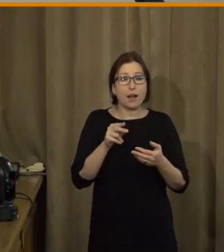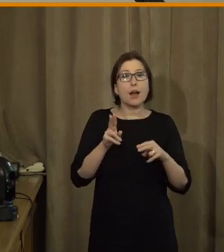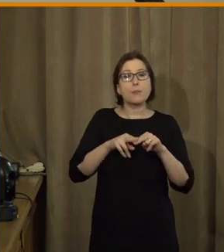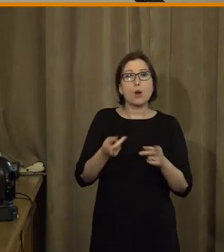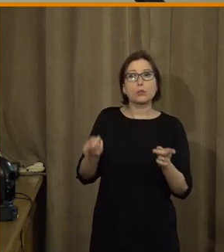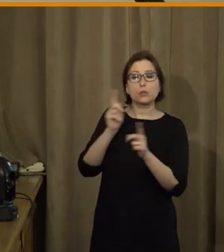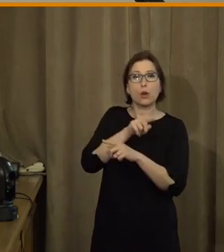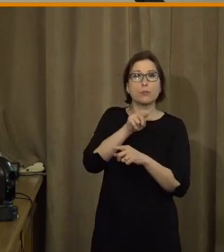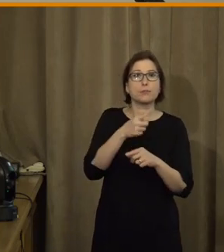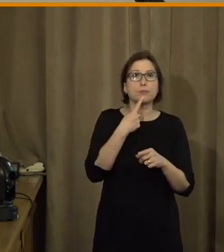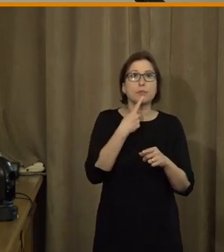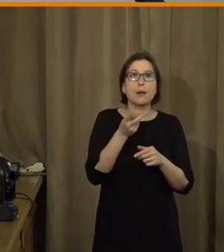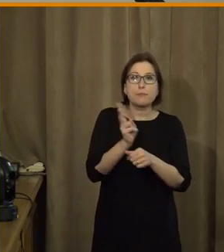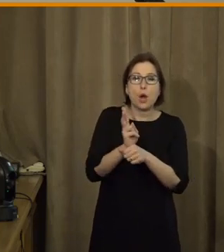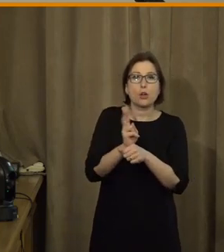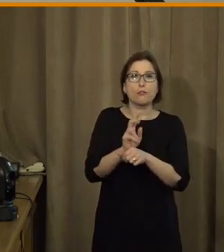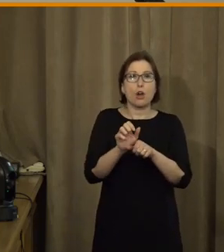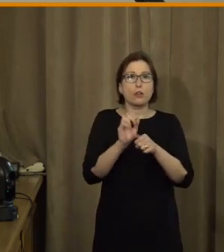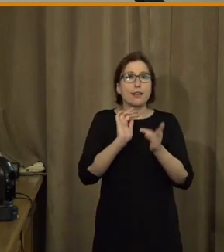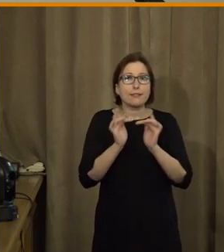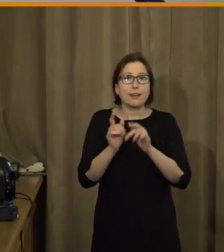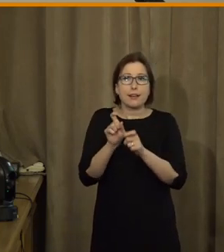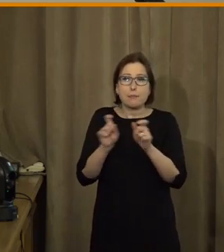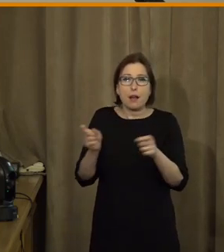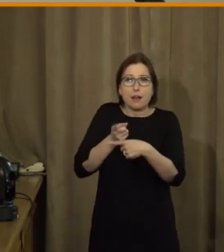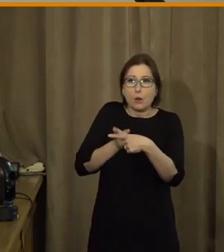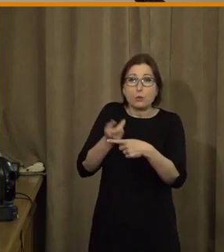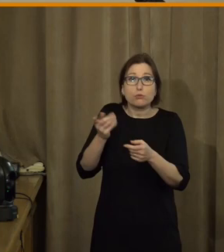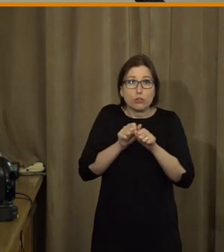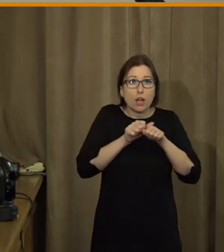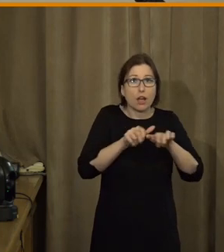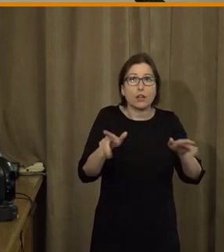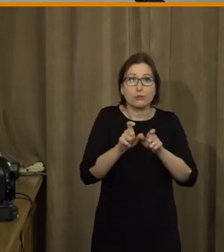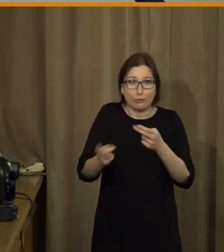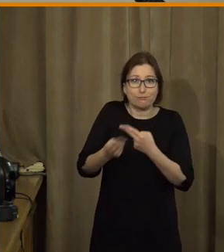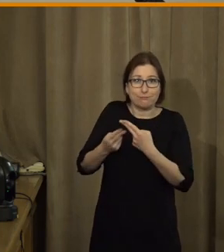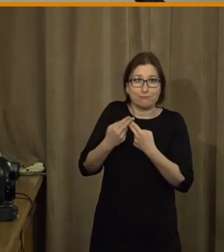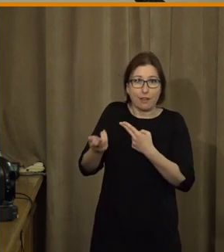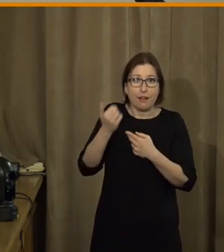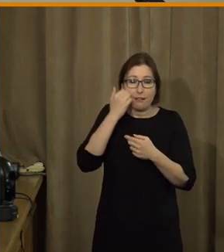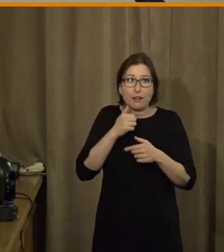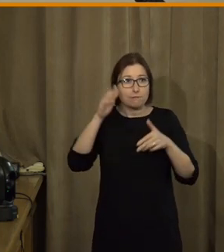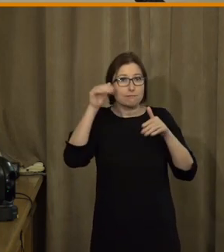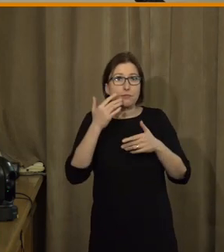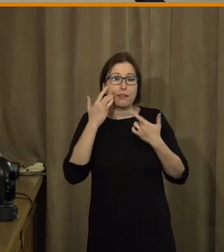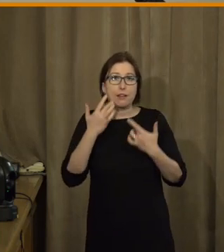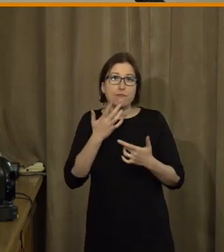množících se podvodech s internetovým bankovnicím a tak dále, takže to má spoustu dalších konotací.